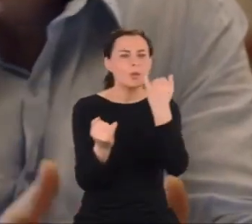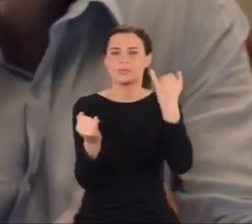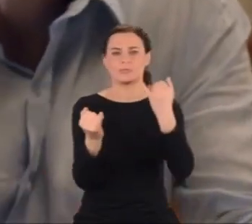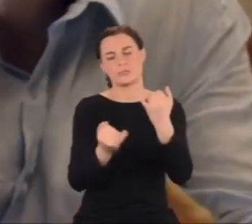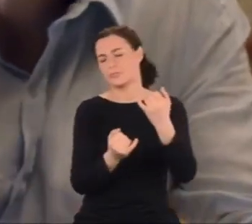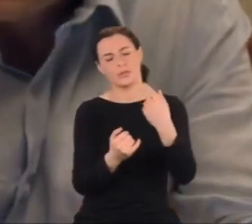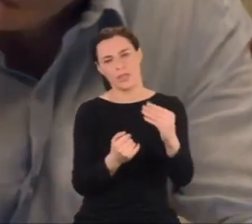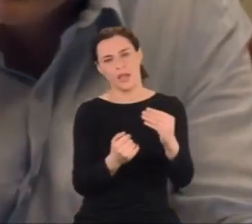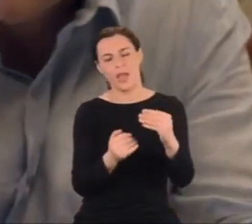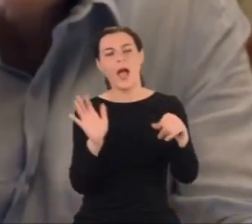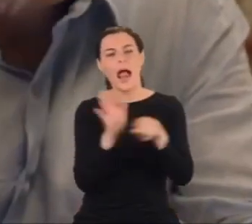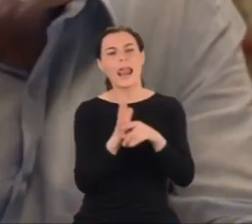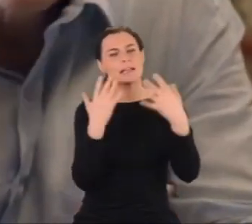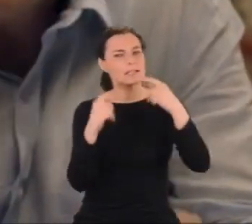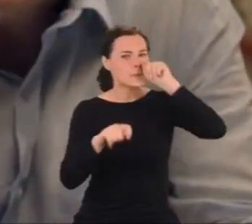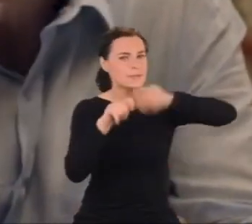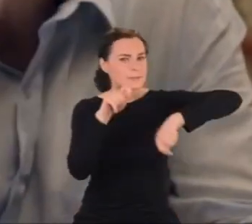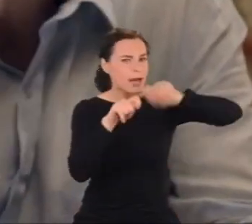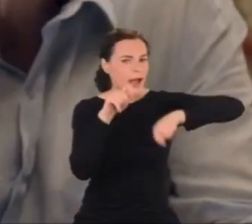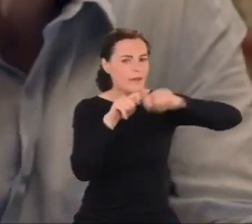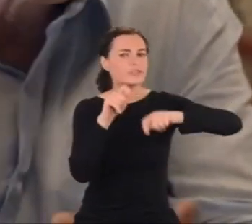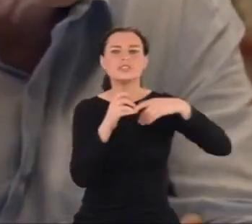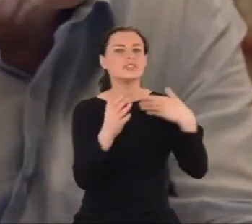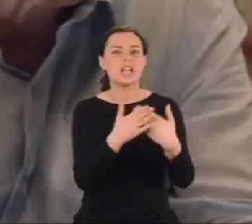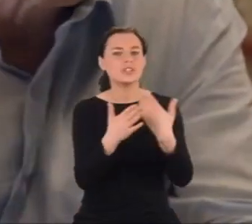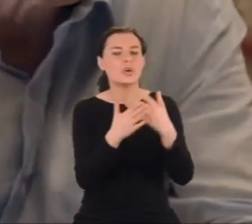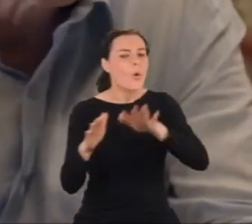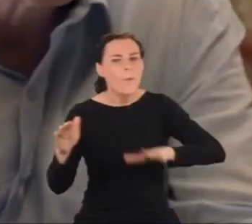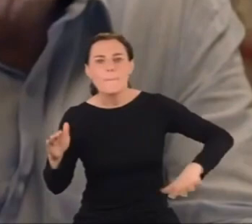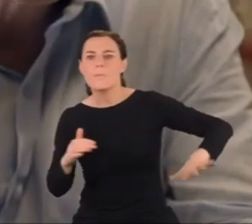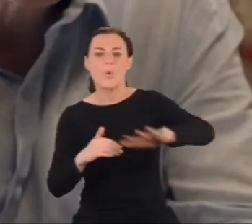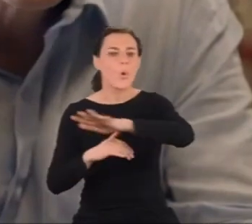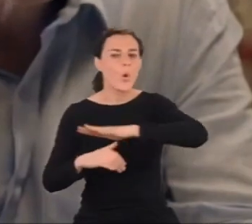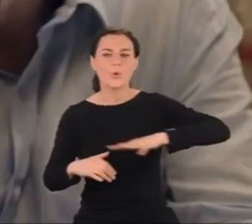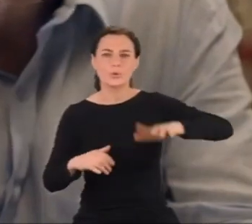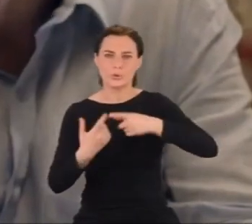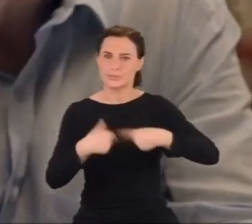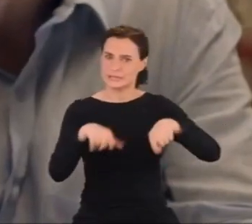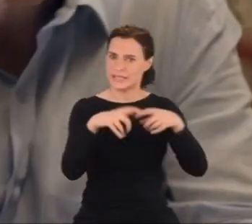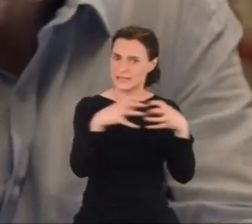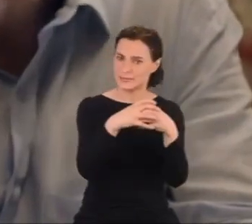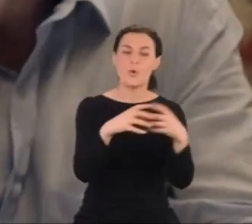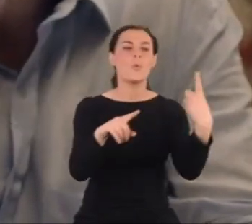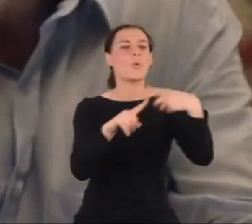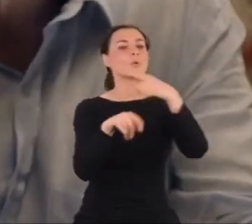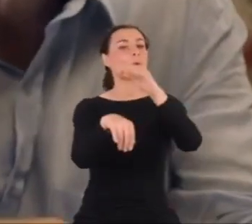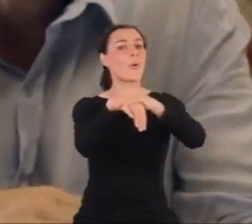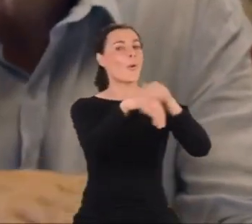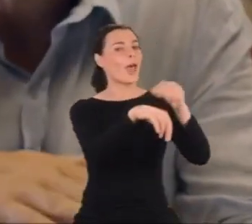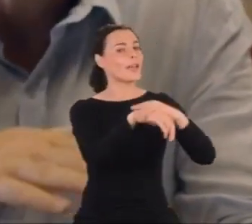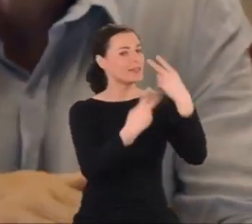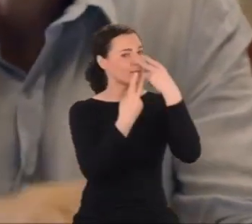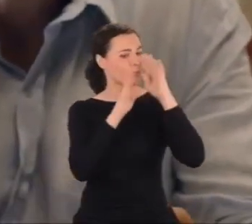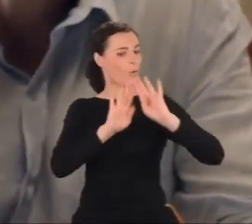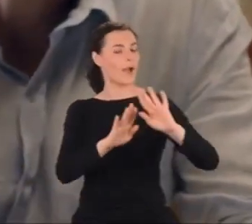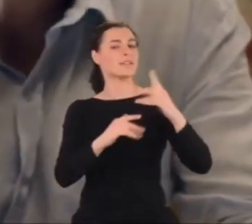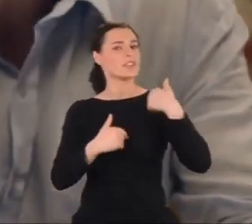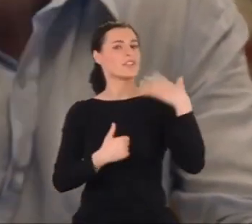Ale zrobił to, bo chciał sprawdzić poziom zespołu, a równocześnie zaimponować kolegom. To wieść, na ile go stać.